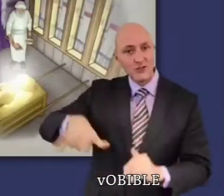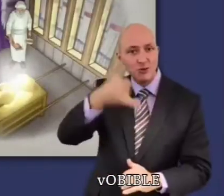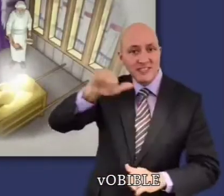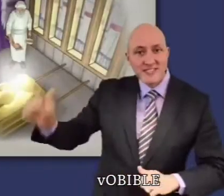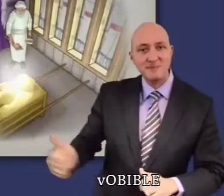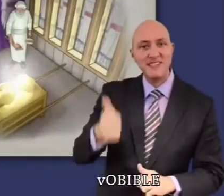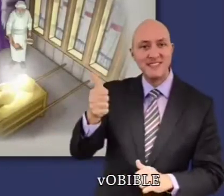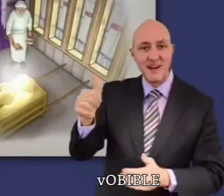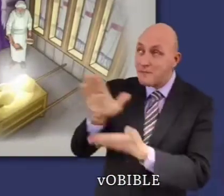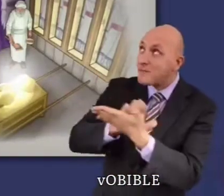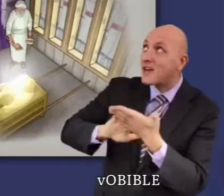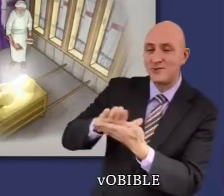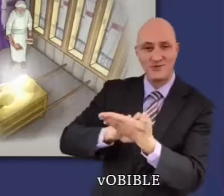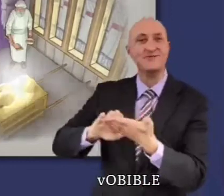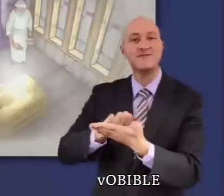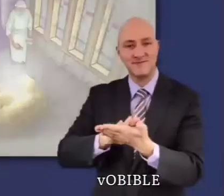sujet du jour de la réconciliation.